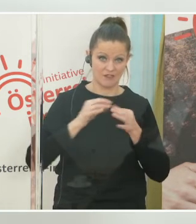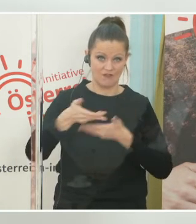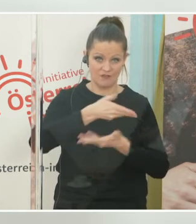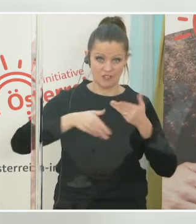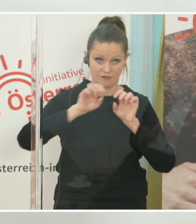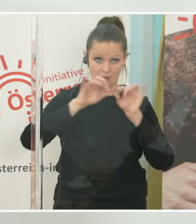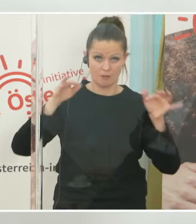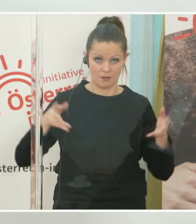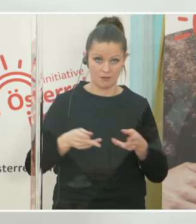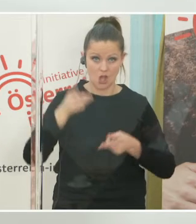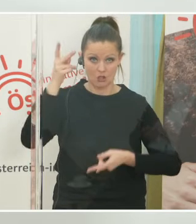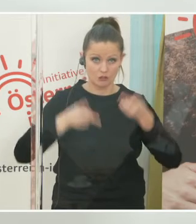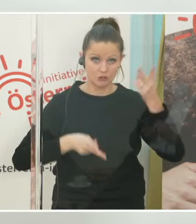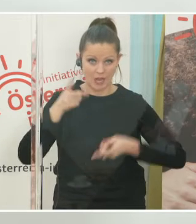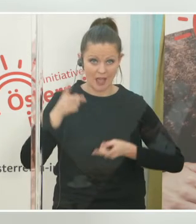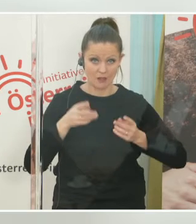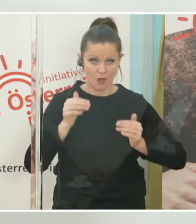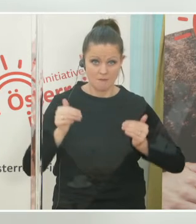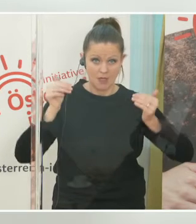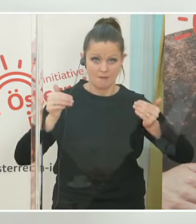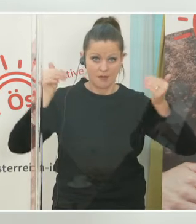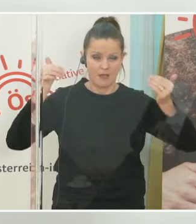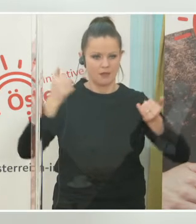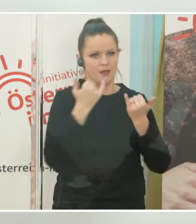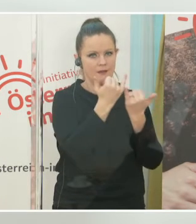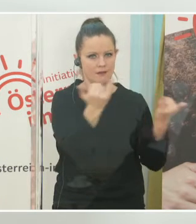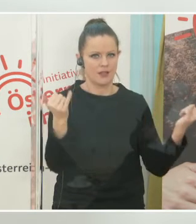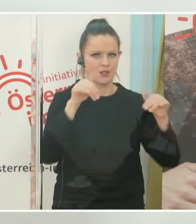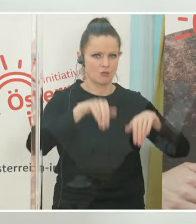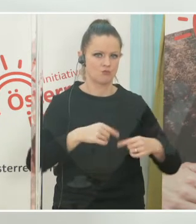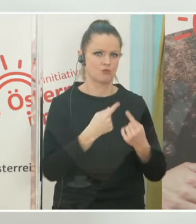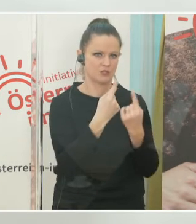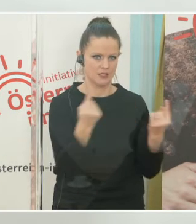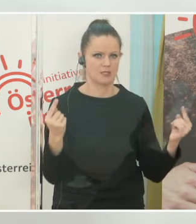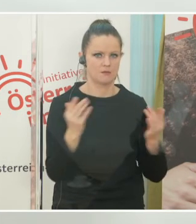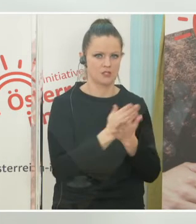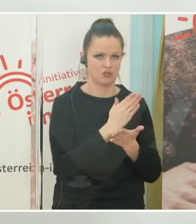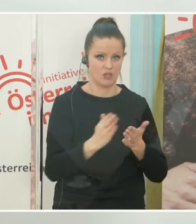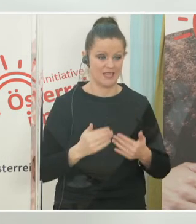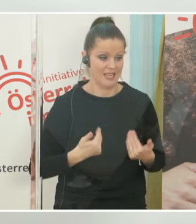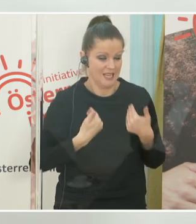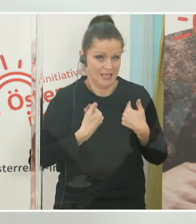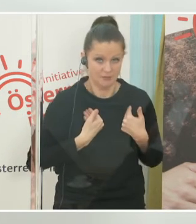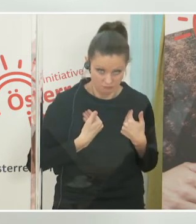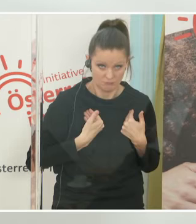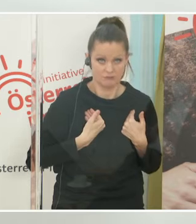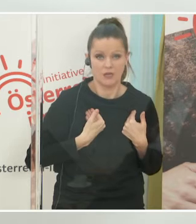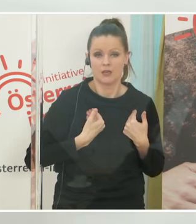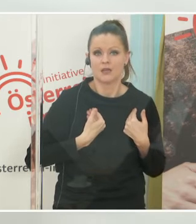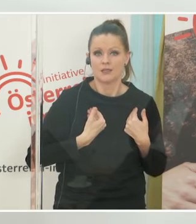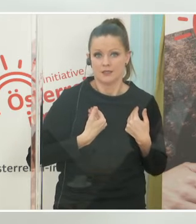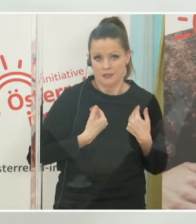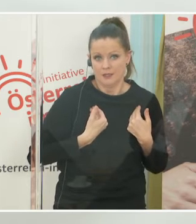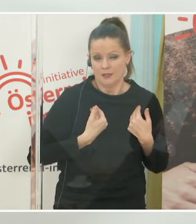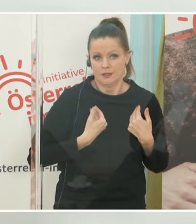diese Pandemie Schaden nehmen? Das muss jeder für sich selbst entscheiden. Ich kann für mich selbst nur feststellen und würde mich